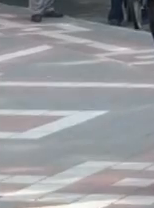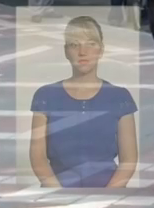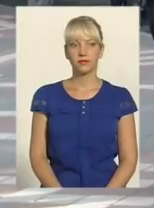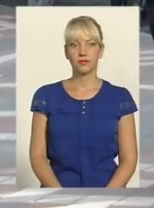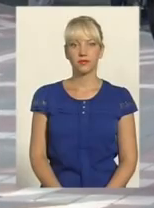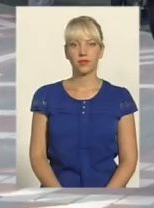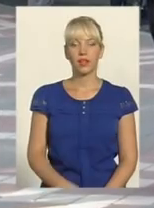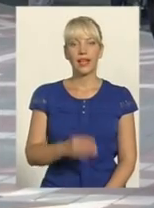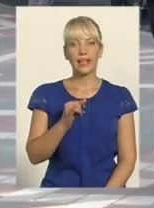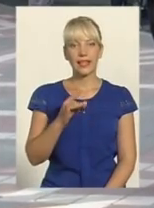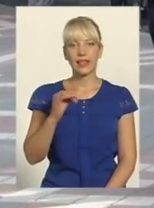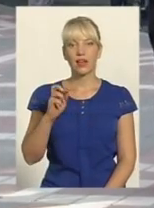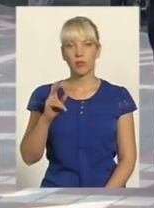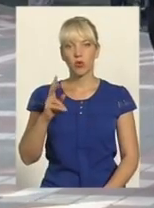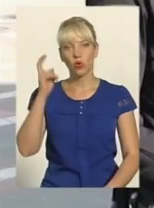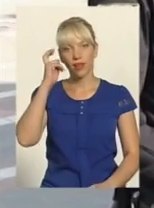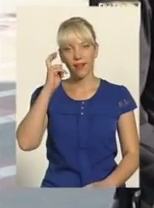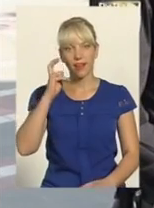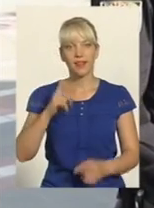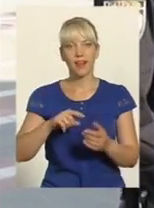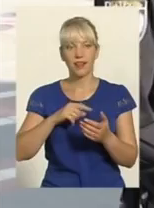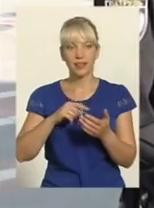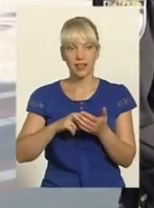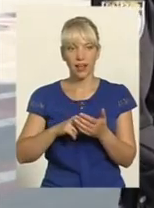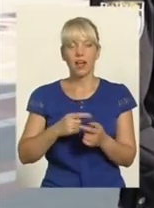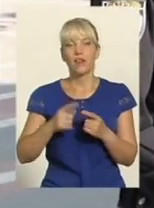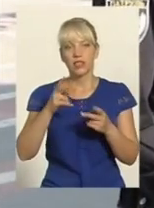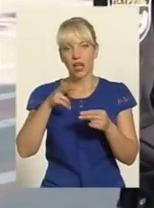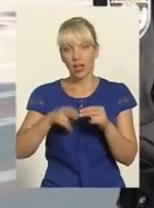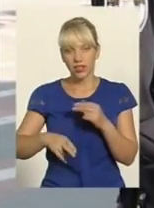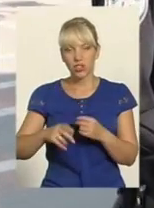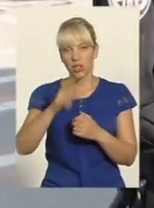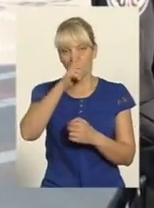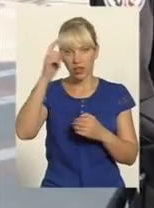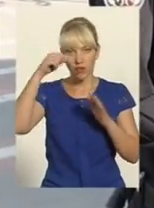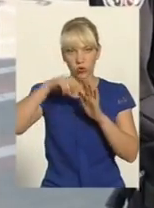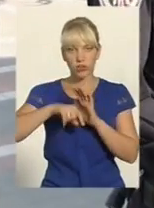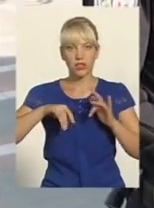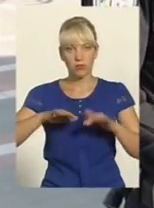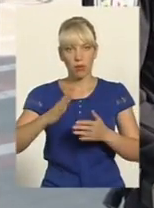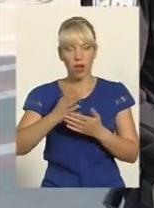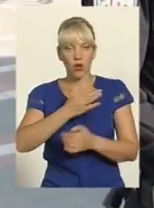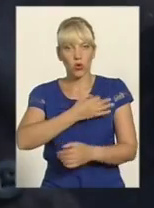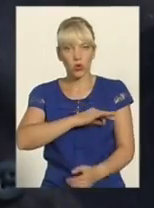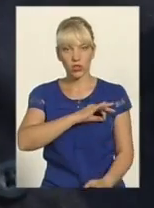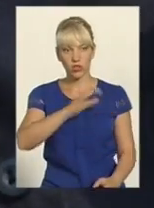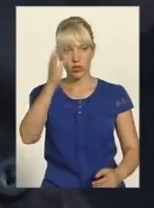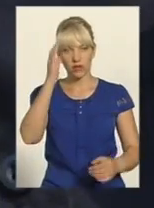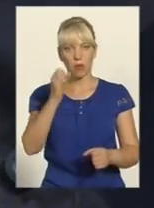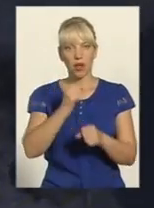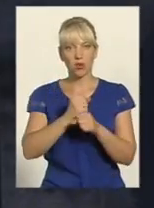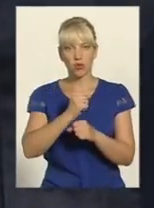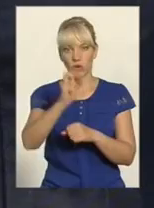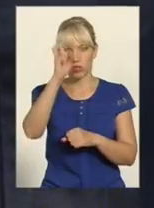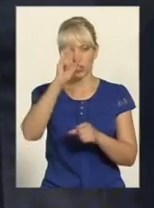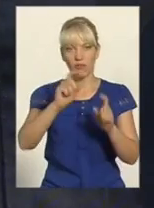Інна Ріднюк, киянка, закінчила Академію внутрішніх справ, має юридичну освіту Працювала в Державному фонді сприяння молодіжному